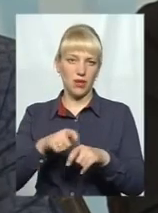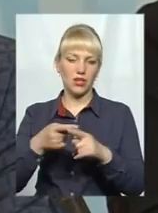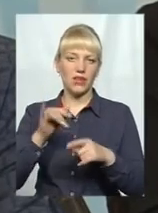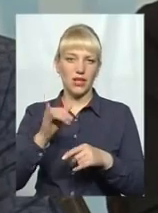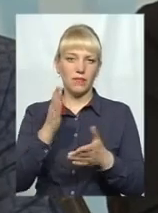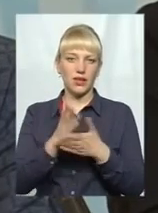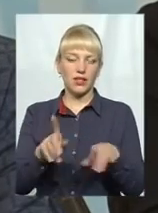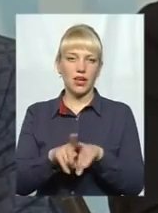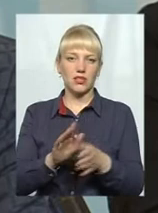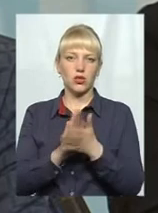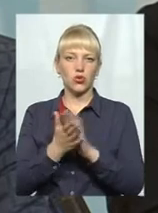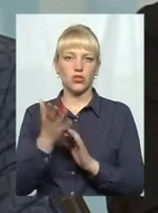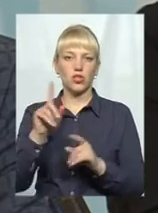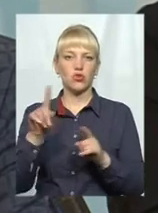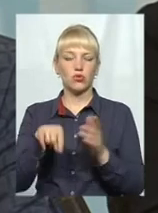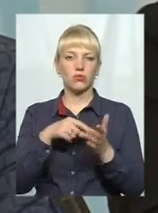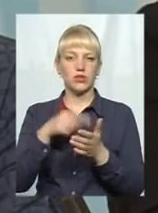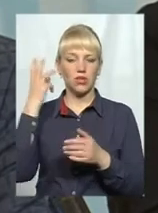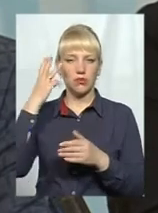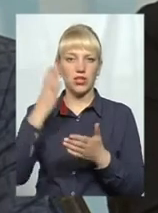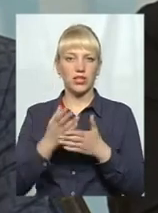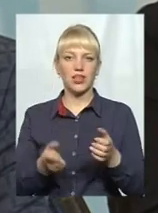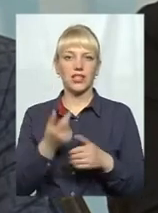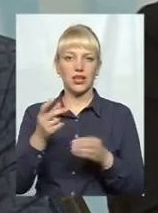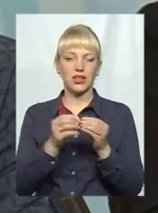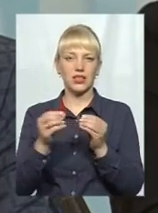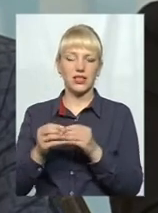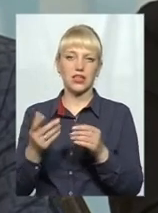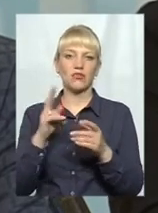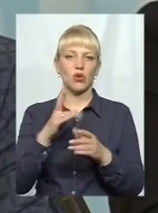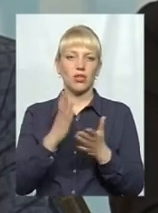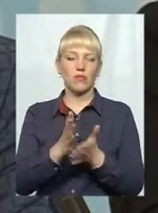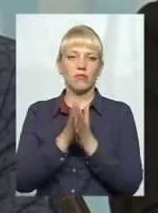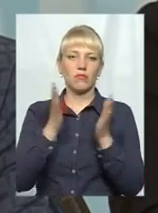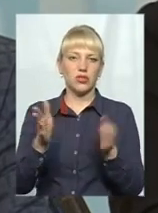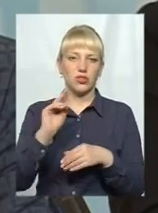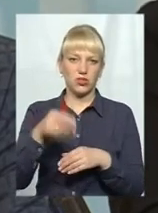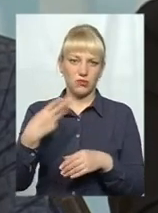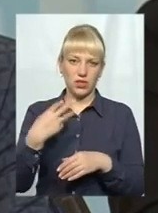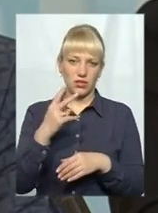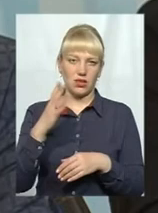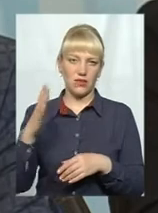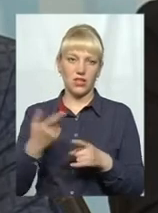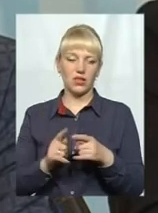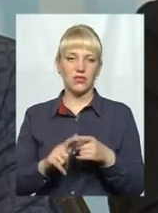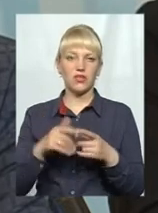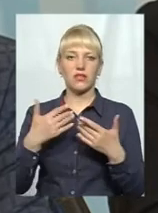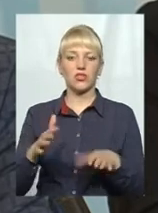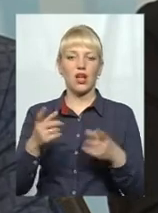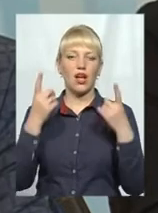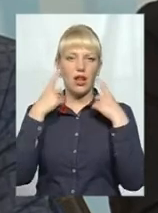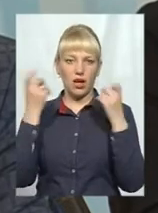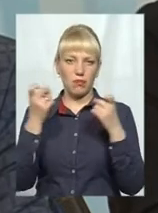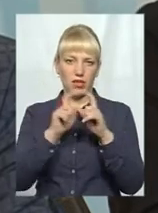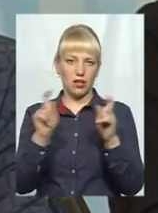є така ситуація, що в місті Хмельницькому є такі кілька десятків, такі, які мають набагато більше, ніж 30 квадратів. Це, звичайно, вже як капітальний